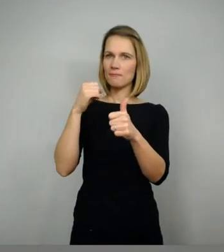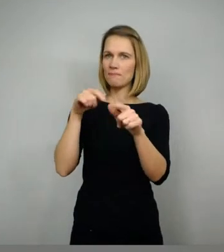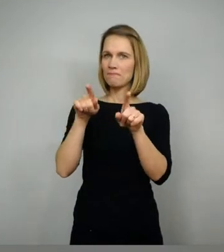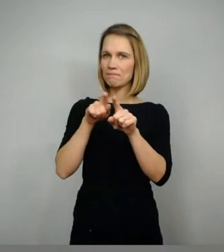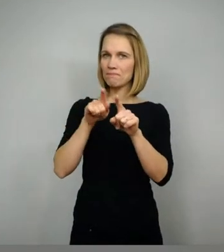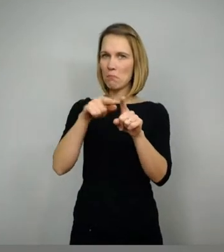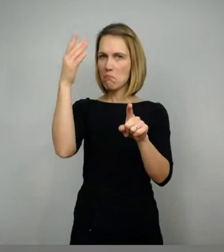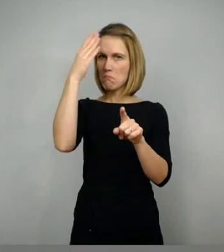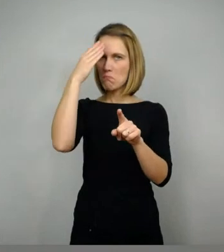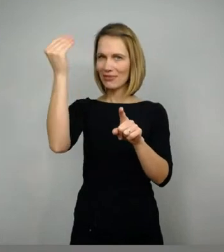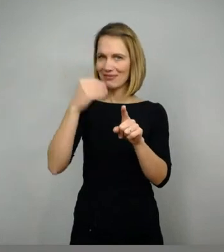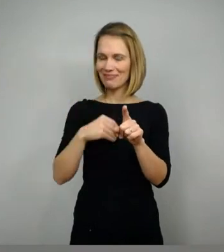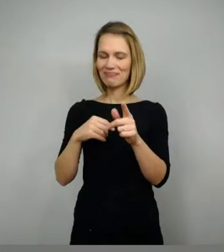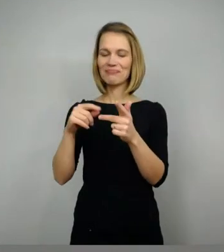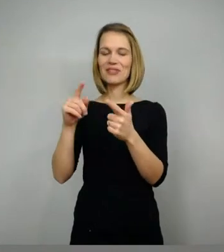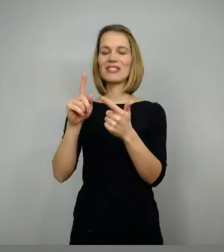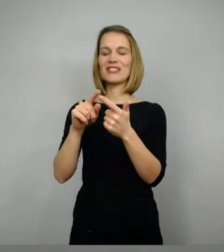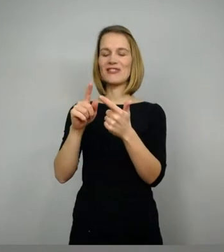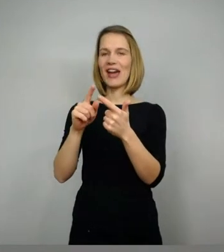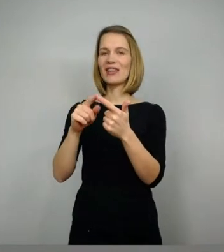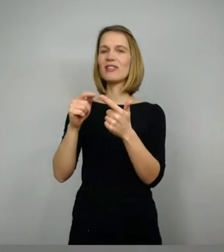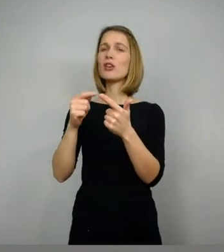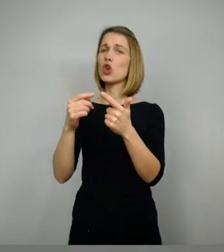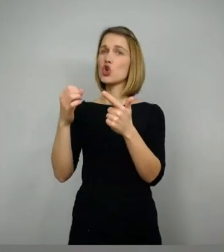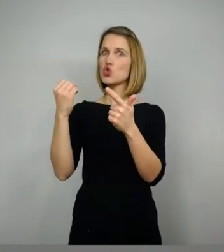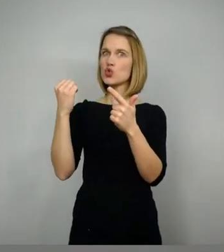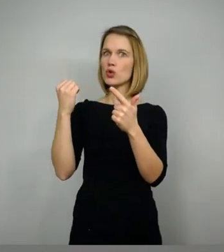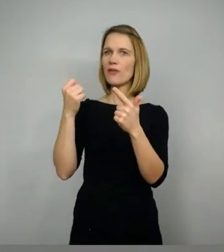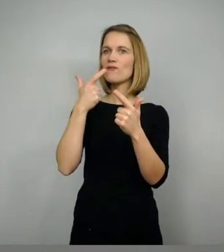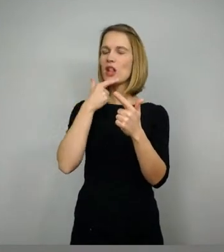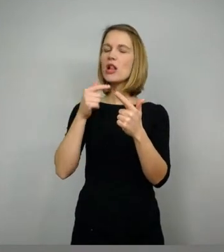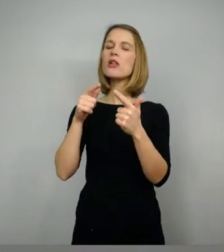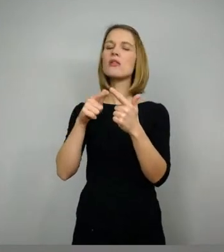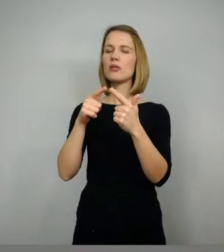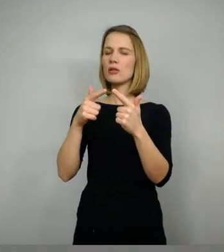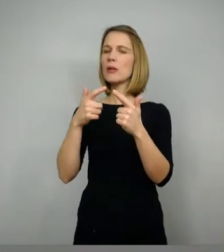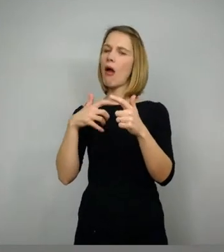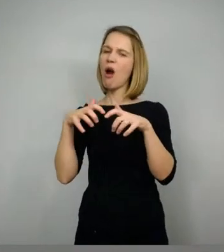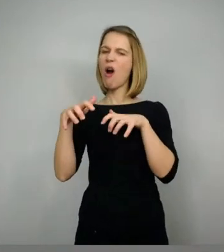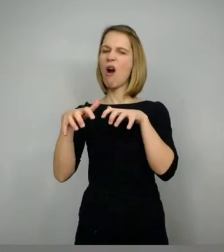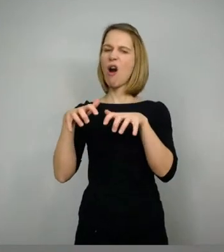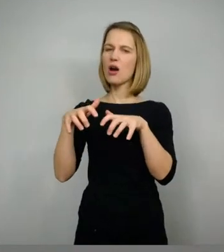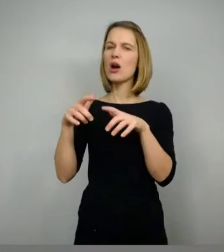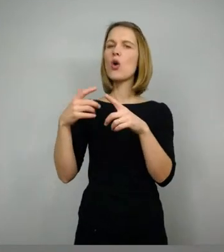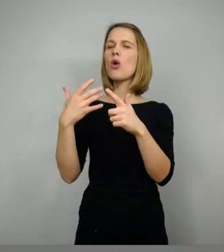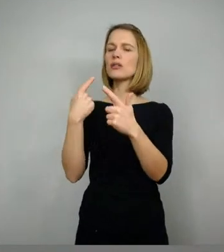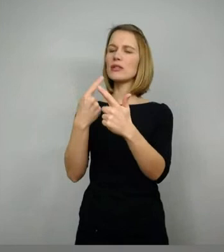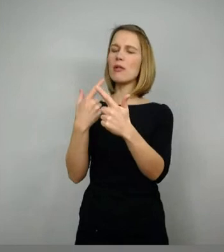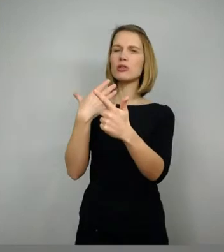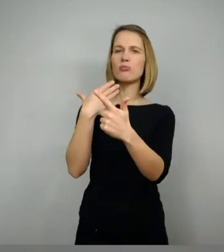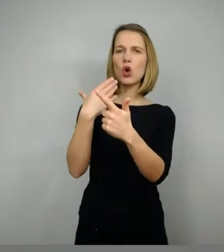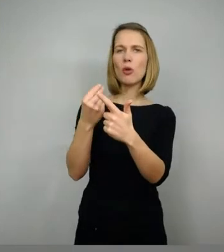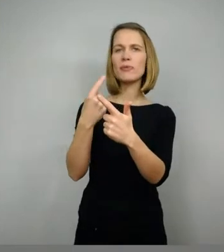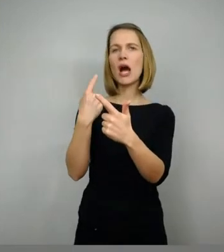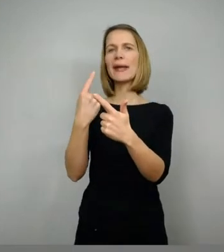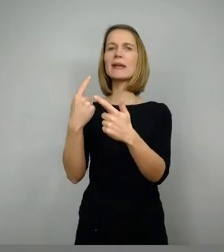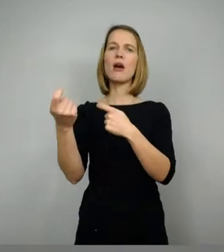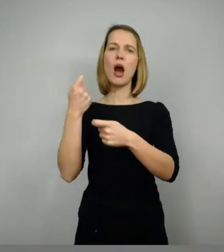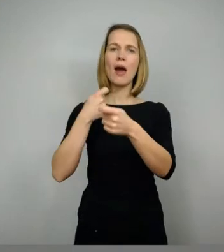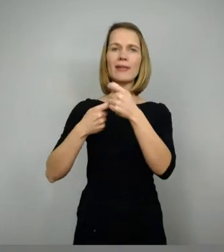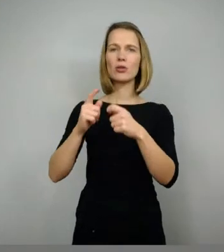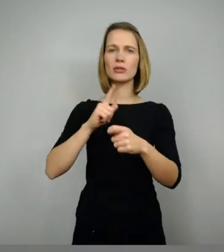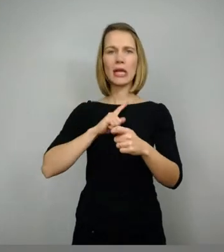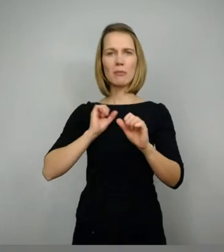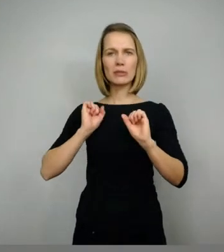Und Kriemhild wird ja am Ende zur großen Rächerin. also auch sie bekommt eigene Agency. Sie handelt selbstständig und wird gewissermaßen zu einer Art